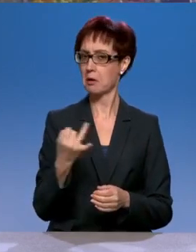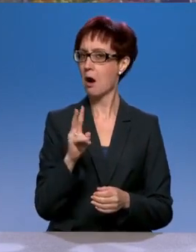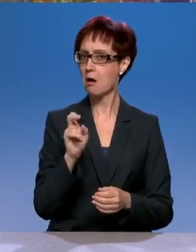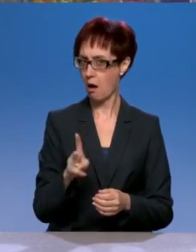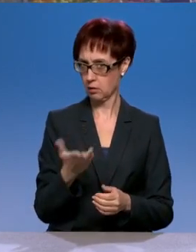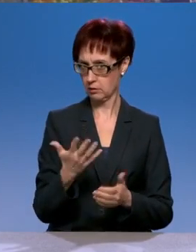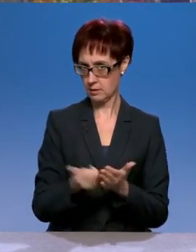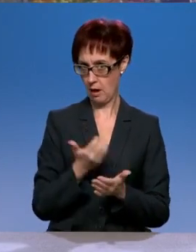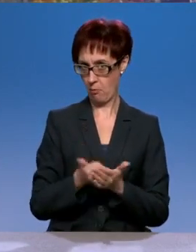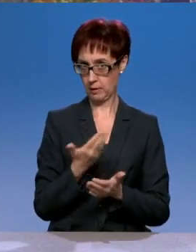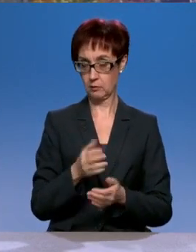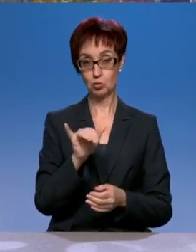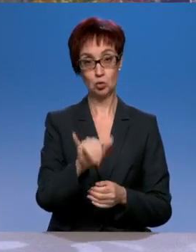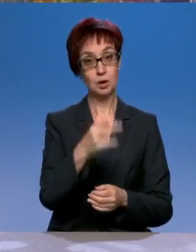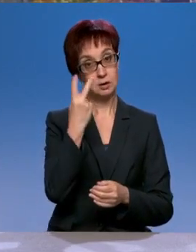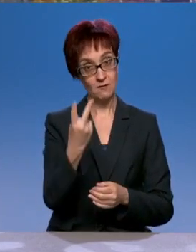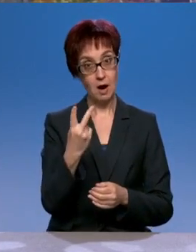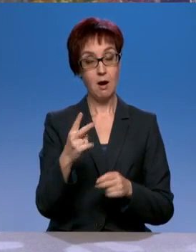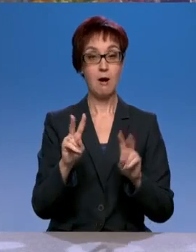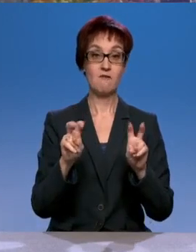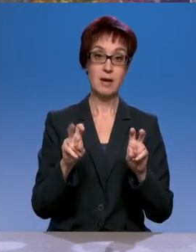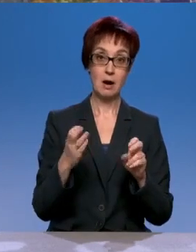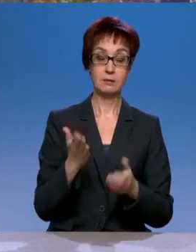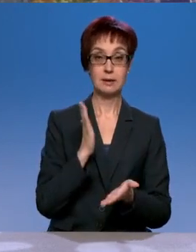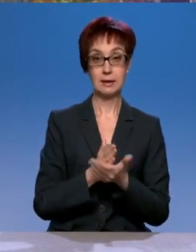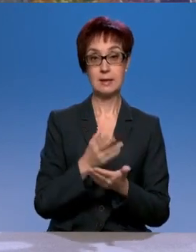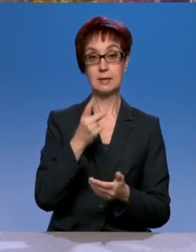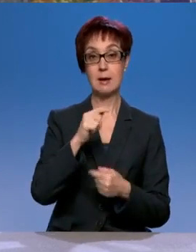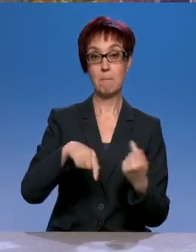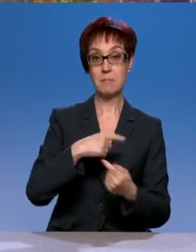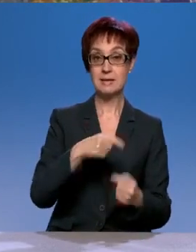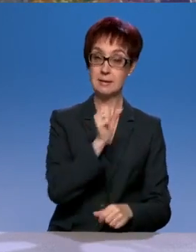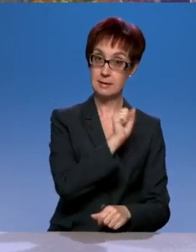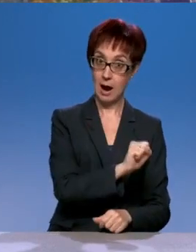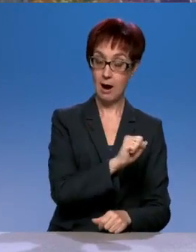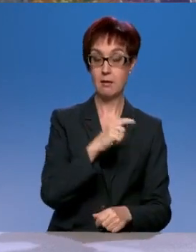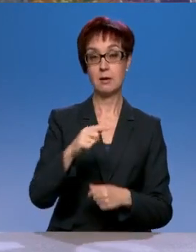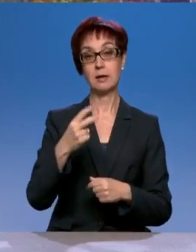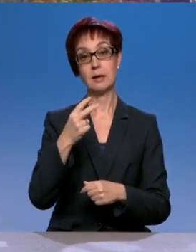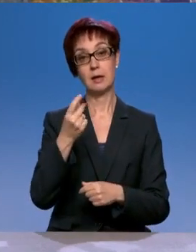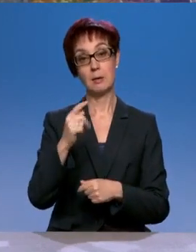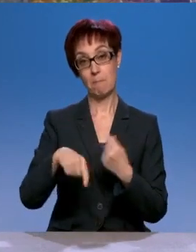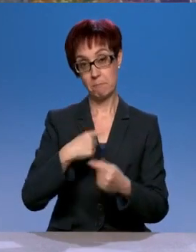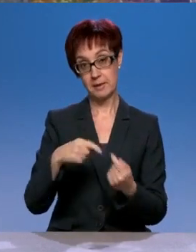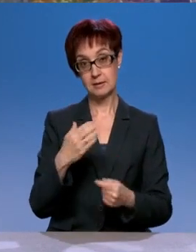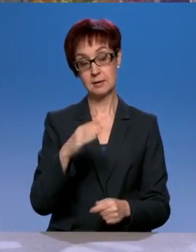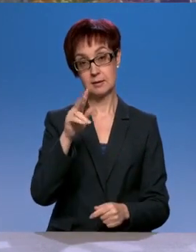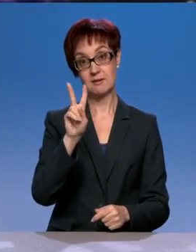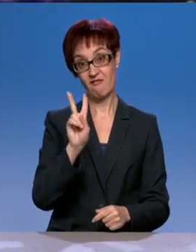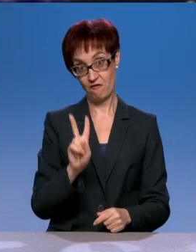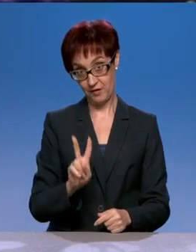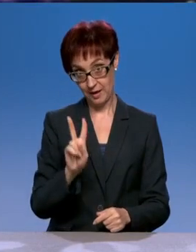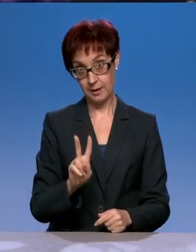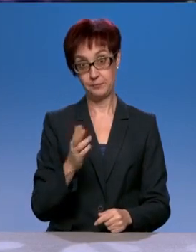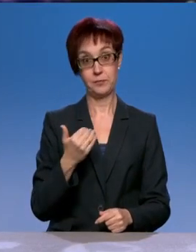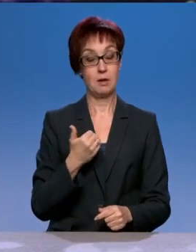как бы у них существует бизнес А и бизнес В, если мне опять же не изменяет память немецкая, я не знаю, поэтому я не воспроизведу, к